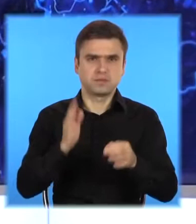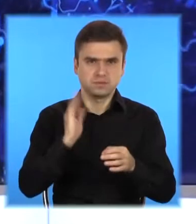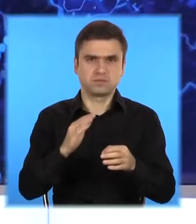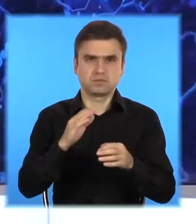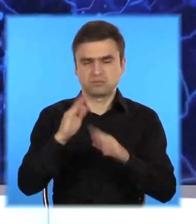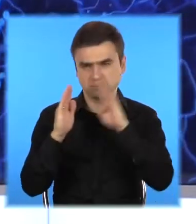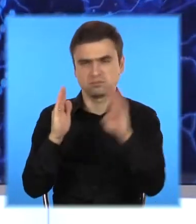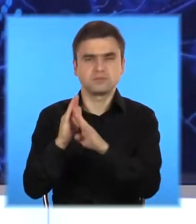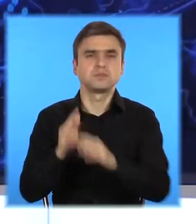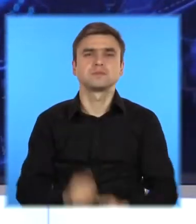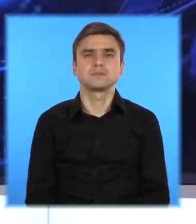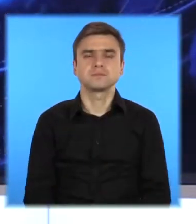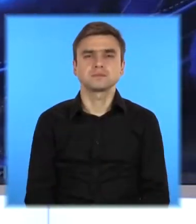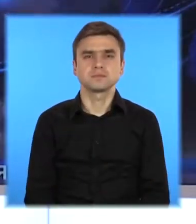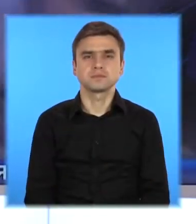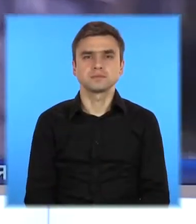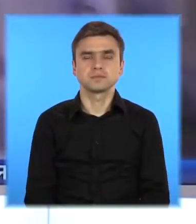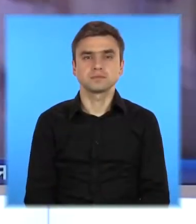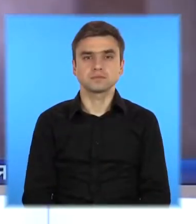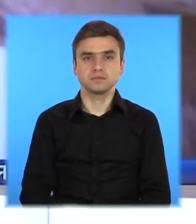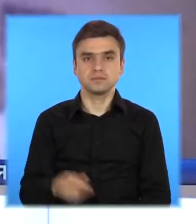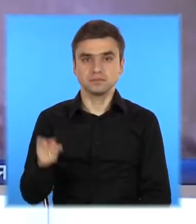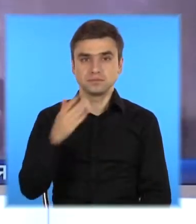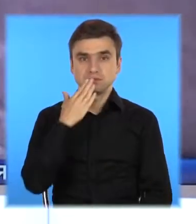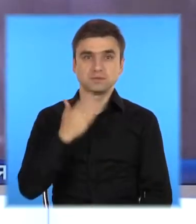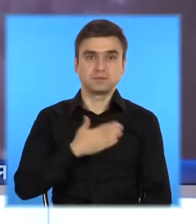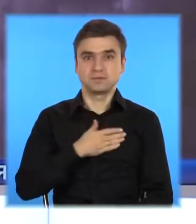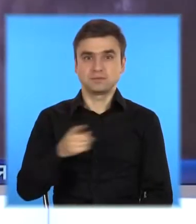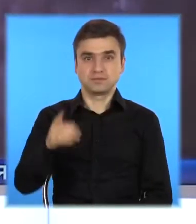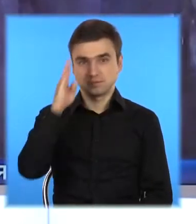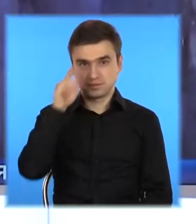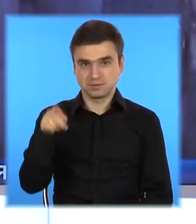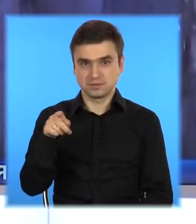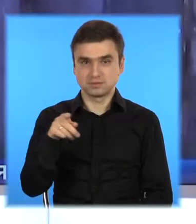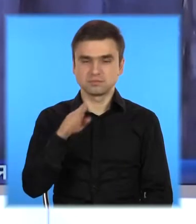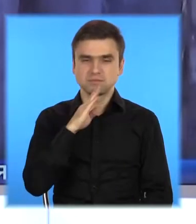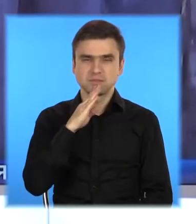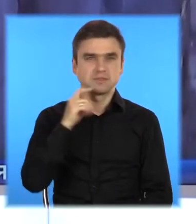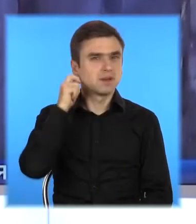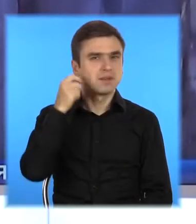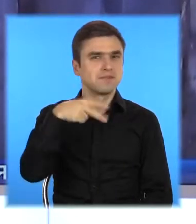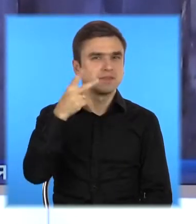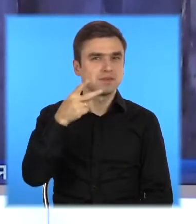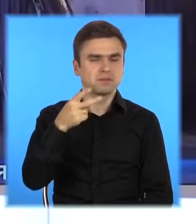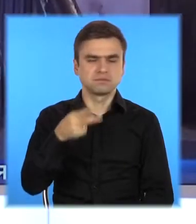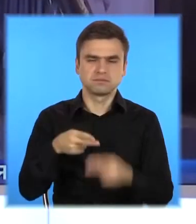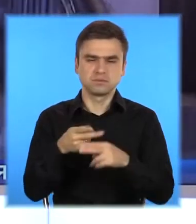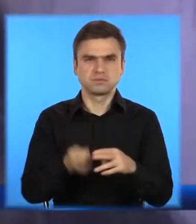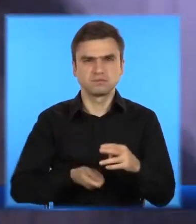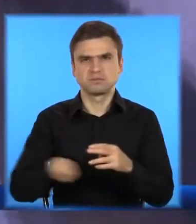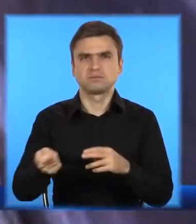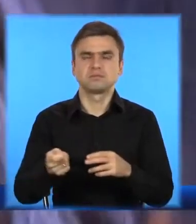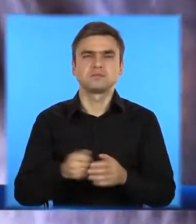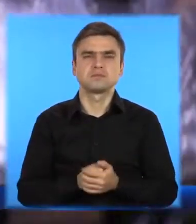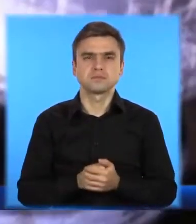Зарізала коханого. У Довгинцівському районі 22-річна дівчина. Зарізала свого співмешканця. В 18